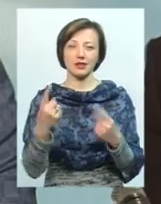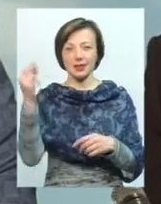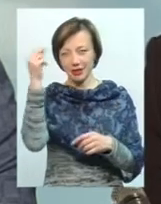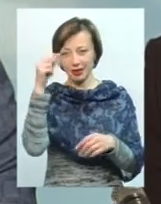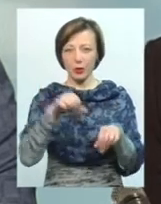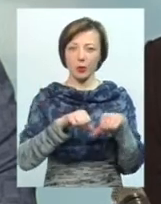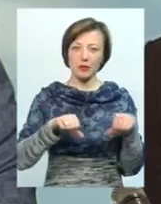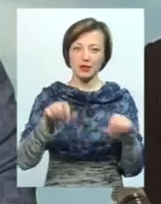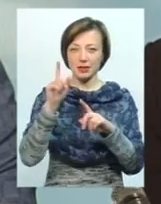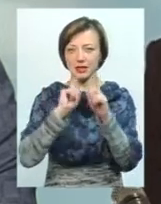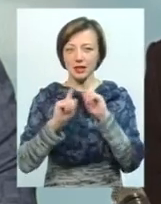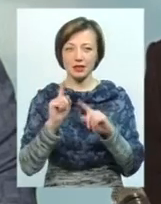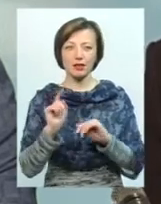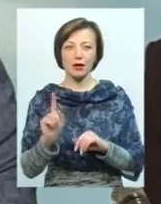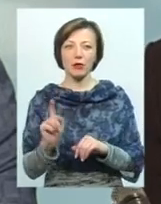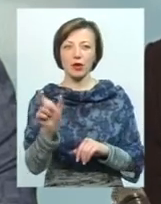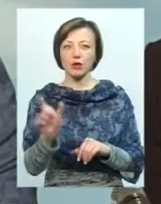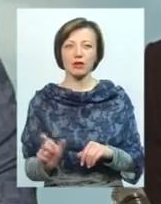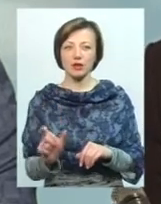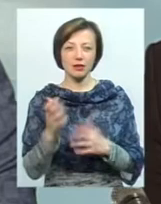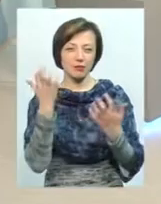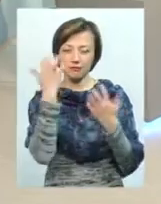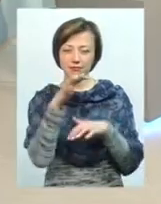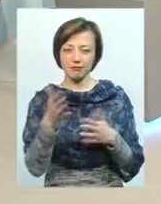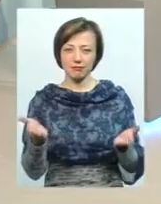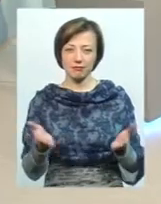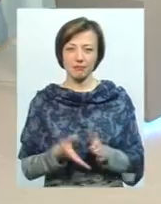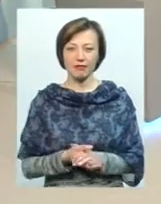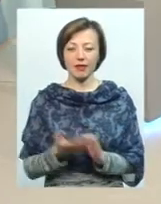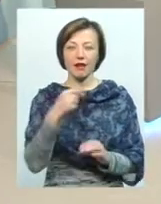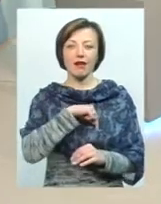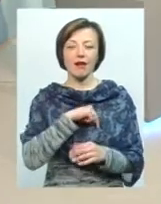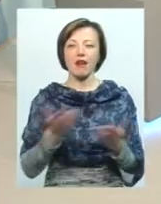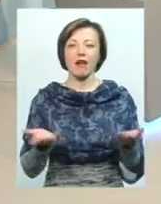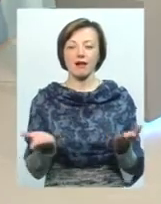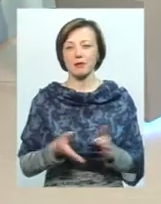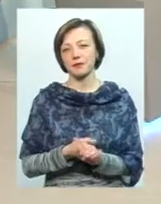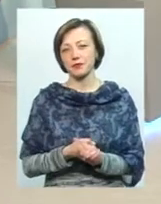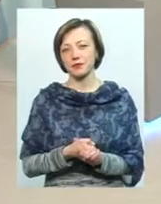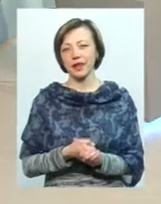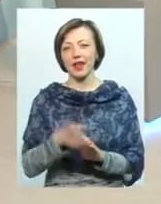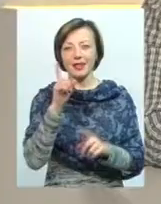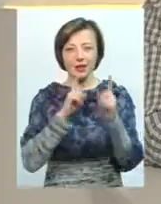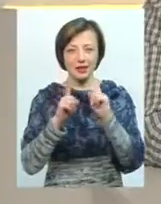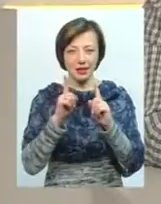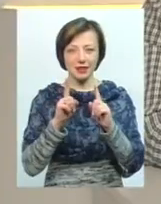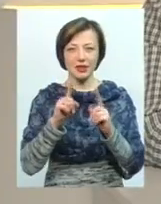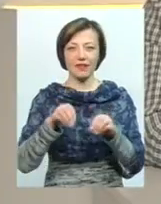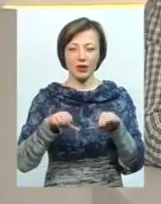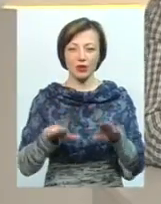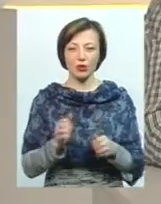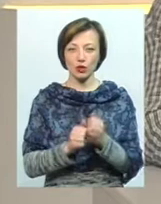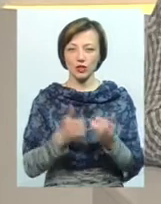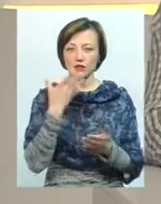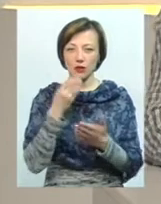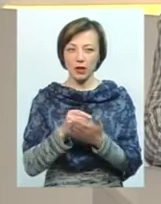комісії чи сесії, там людину так і не побачиш. Ну, так я вражаю, що все ж таки на сесіях кожен вирішує своє питання. Це